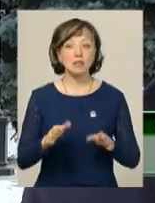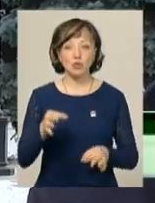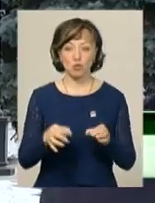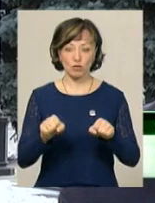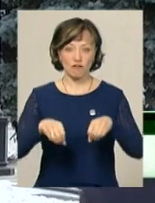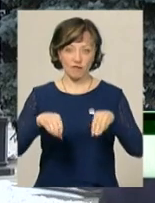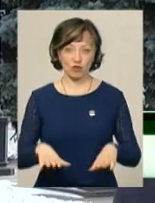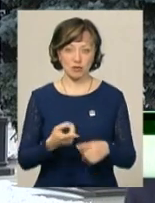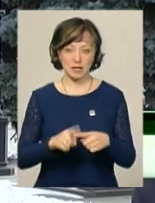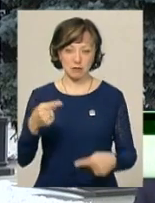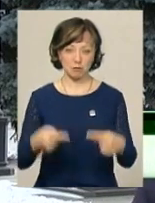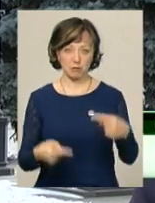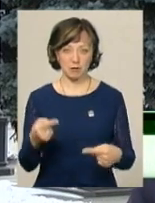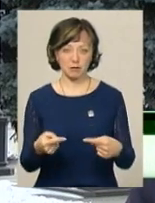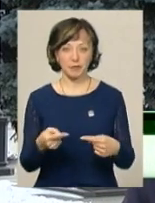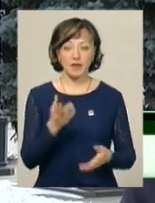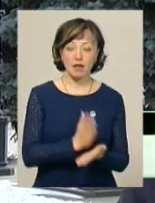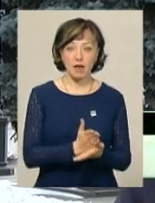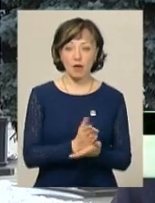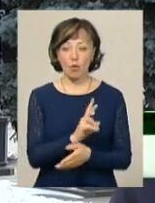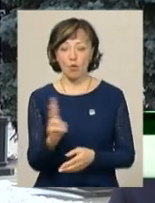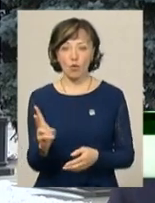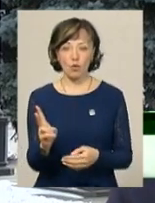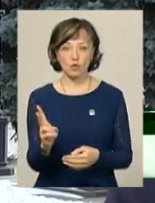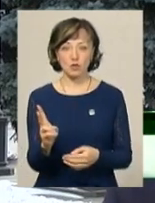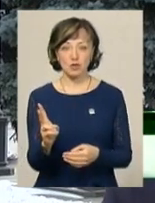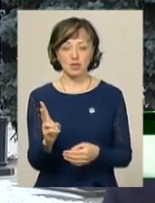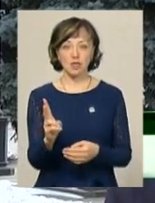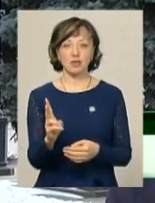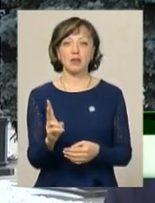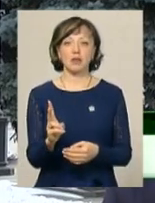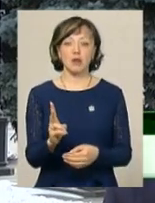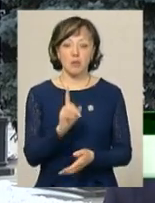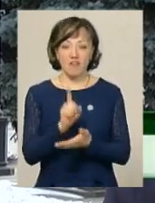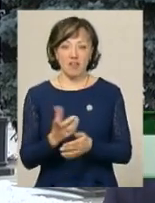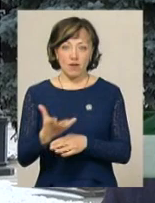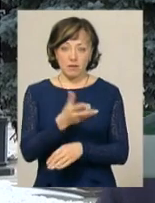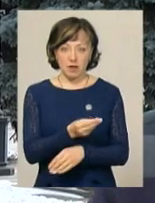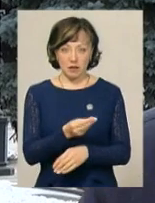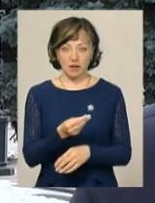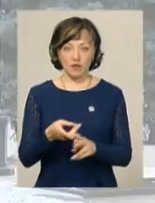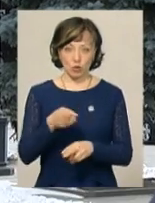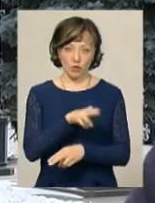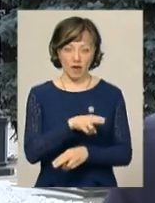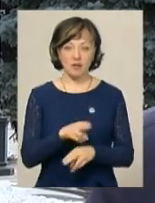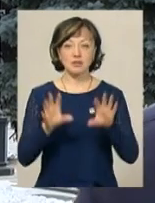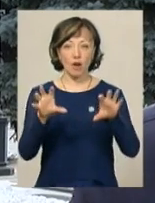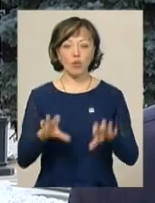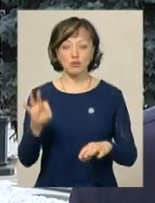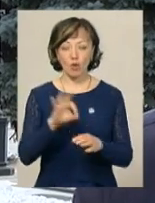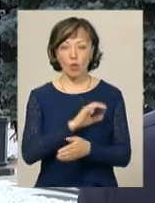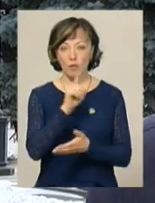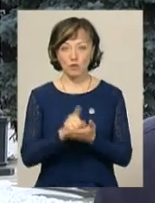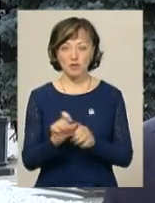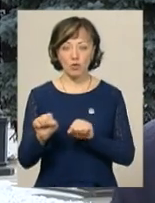між ними з страховою компанією про те, чи є обов'язок у страховика виплачати дане страхове відшкодування. Закон про загальну